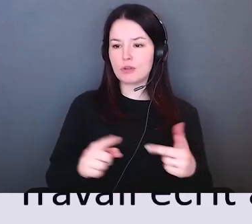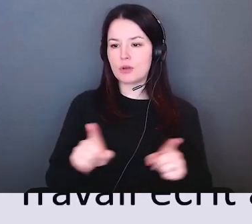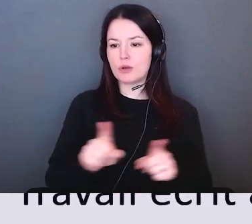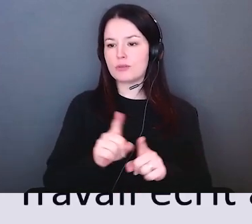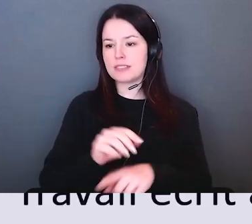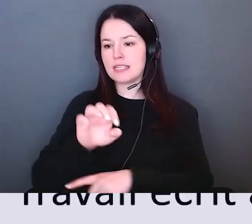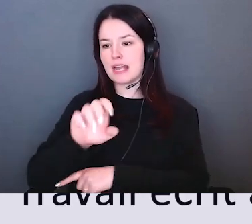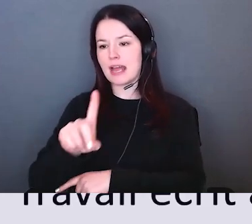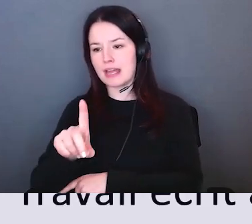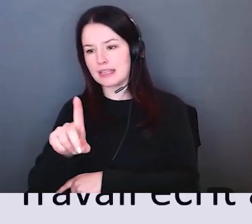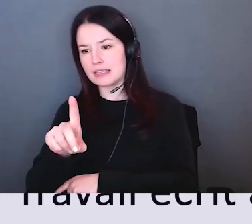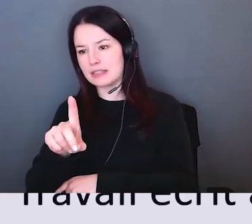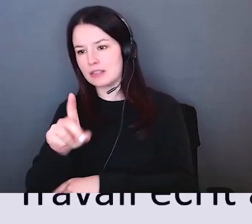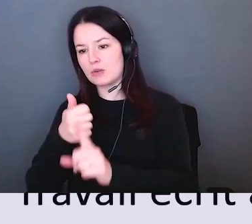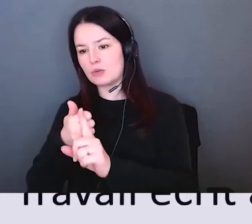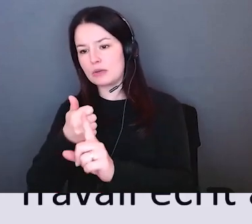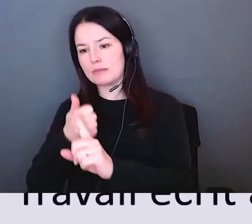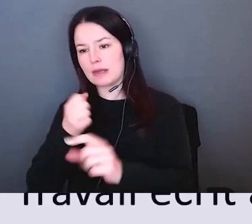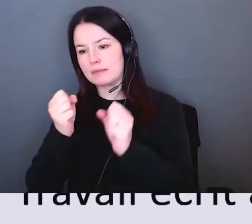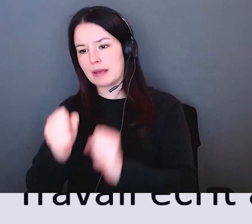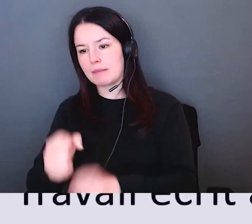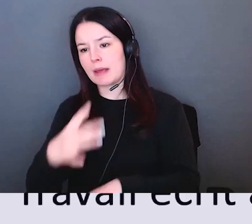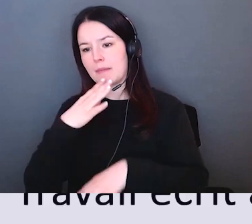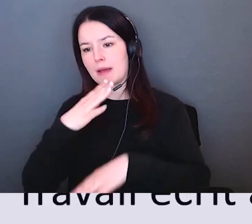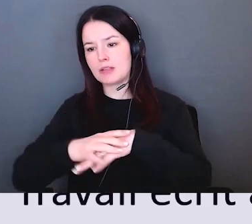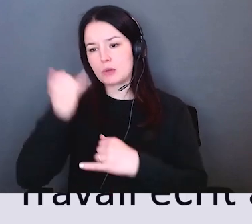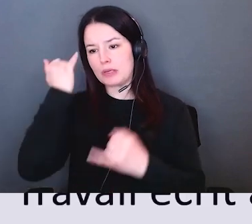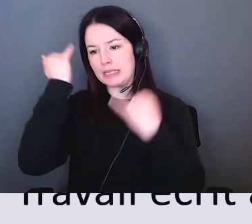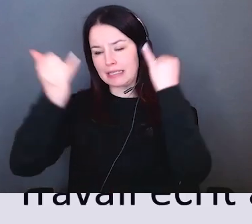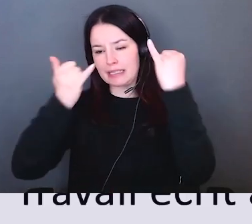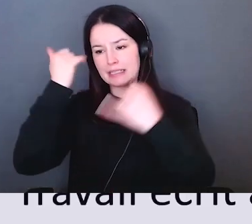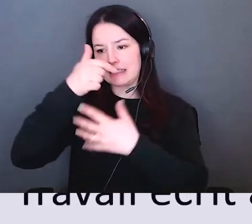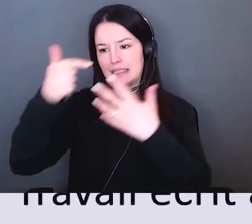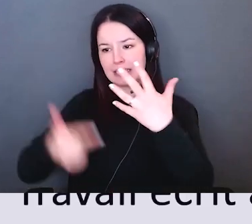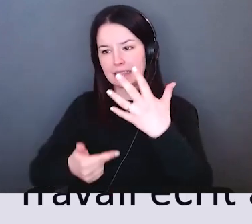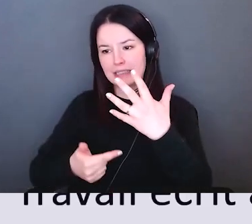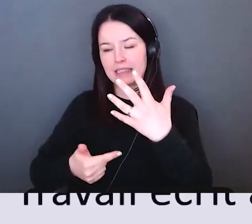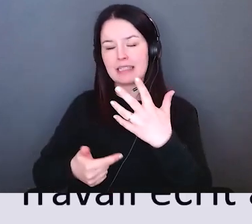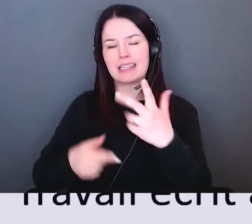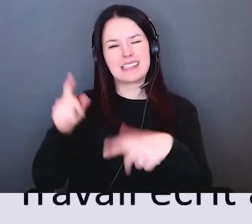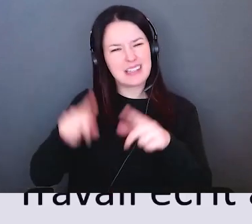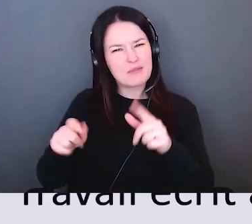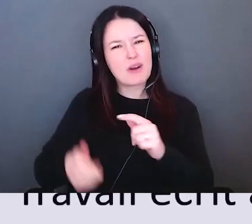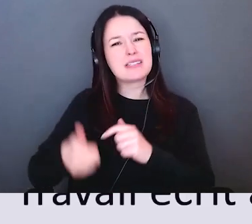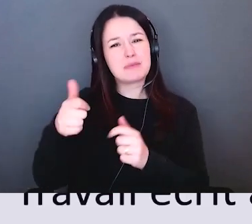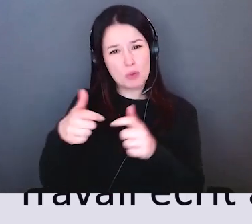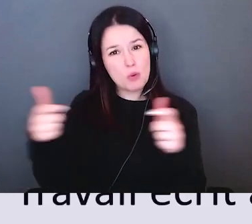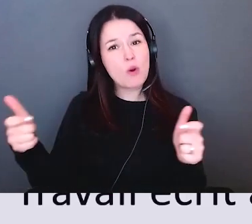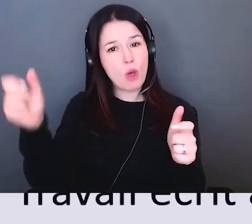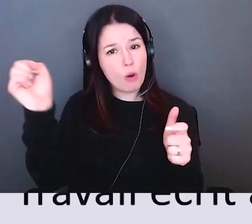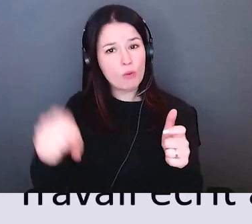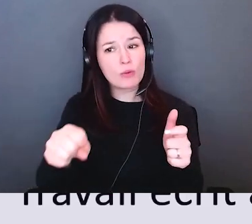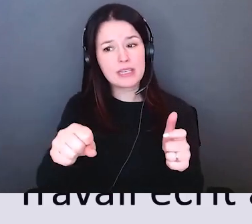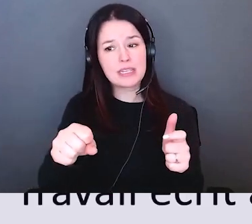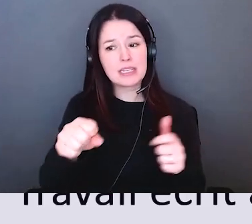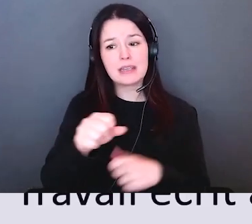attire le plus pour l'instant quelle question vous attire le plus pour l'instant vous pouvez noter tout de suite un